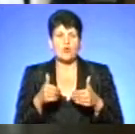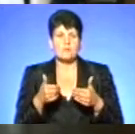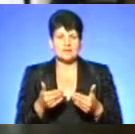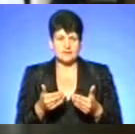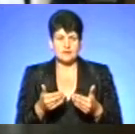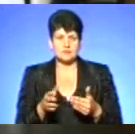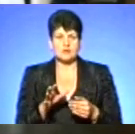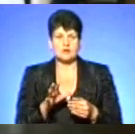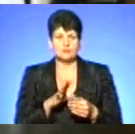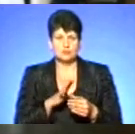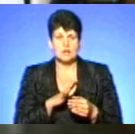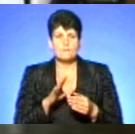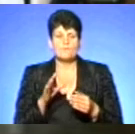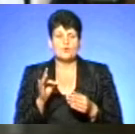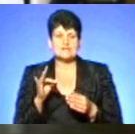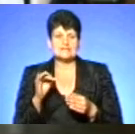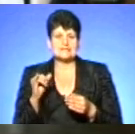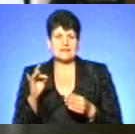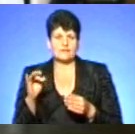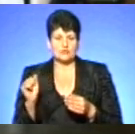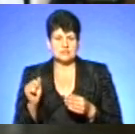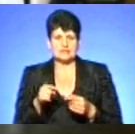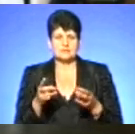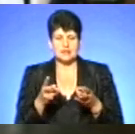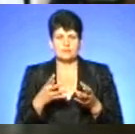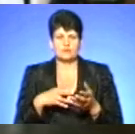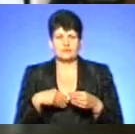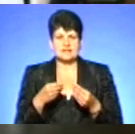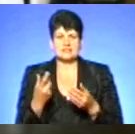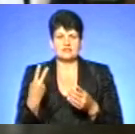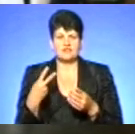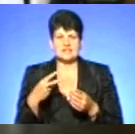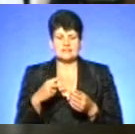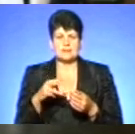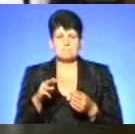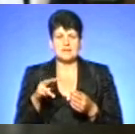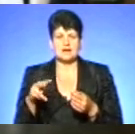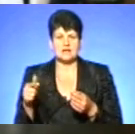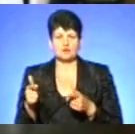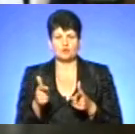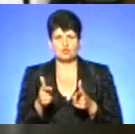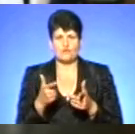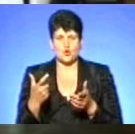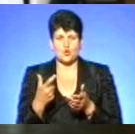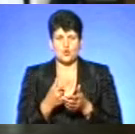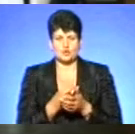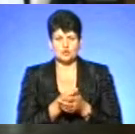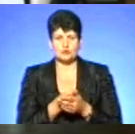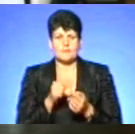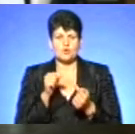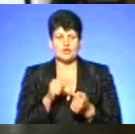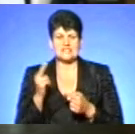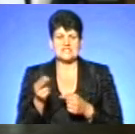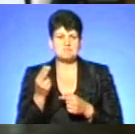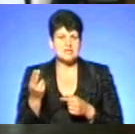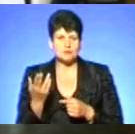яка була по сироватці, там якраз потрібно було ввести 20 мл готового рощу на цій сироватки проти зміїної.